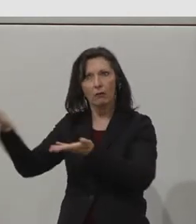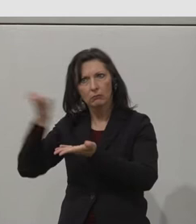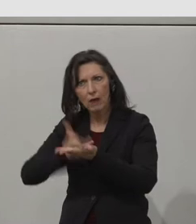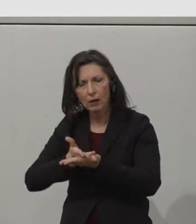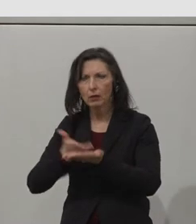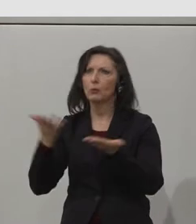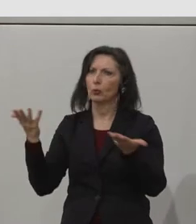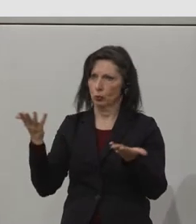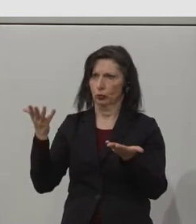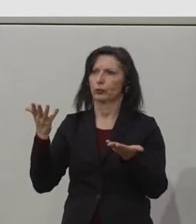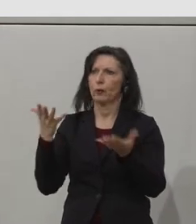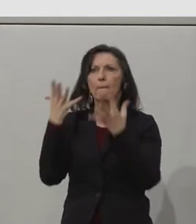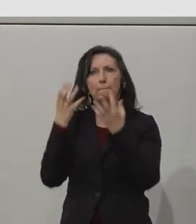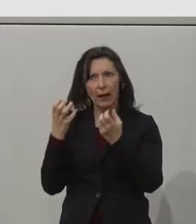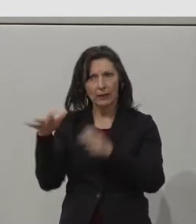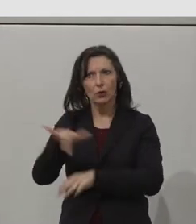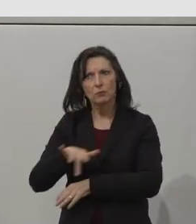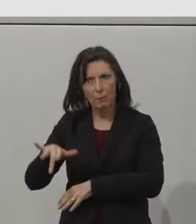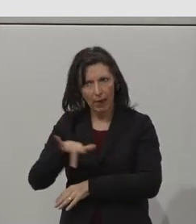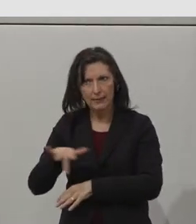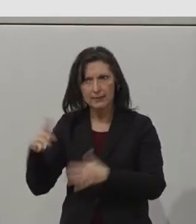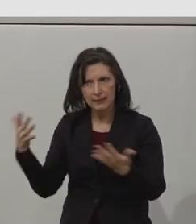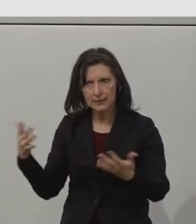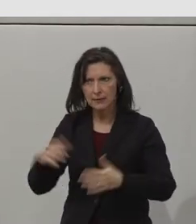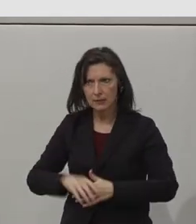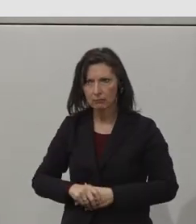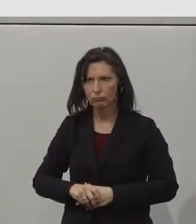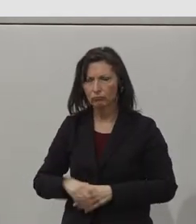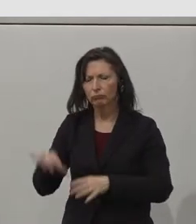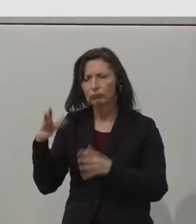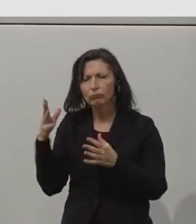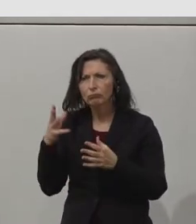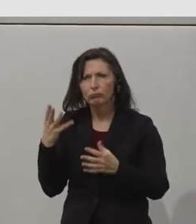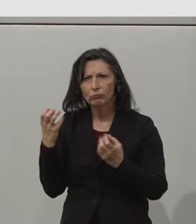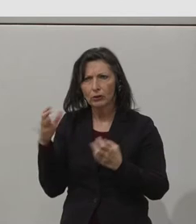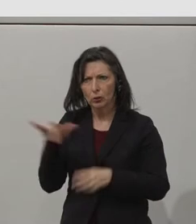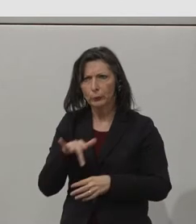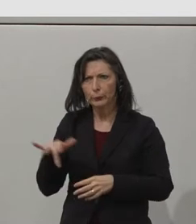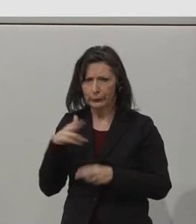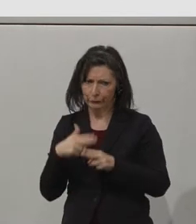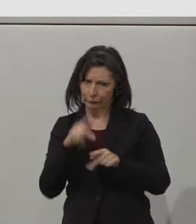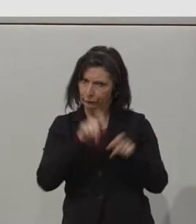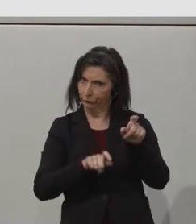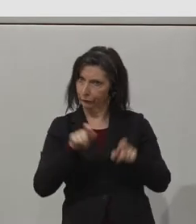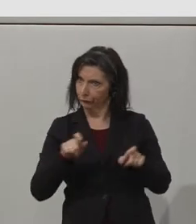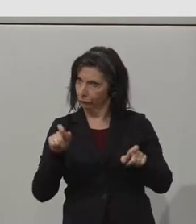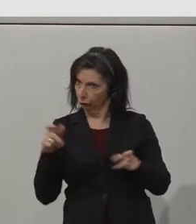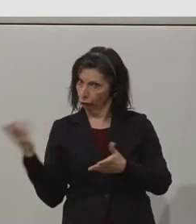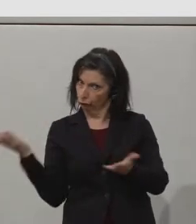two of year two of the programme. So they run each year between February and April, it's one morning per week for